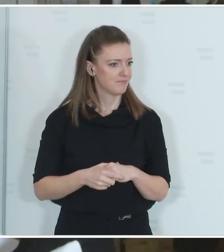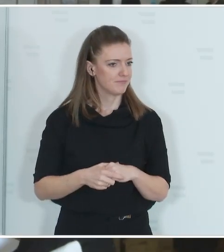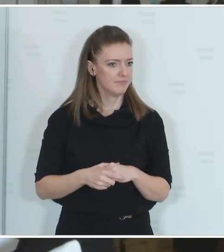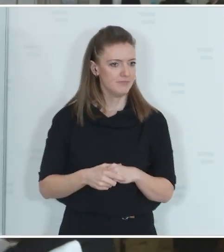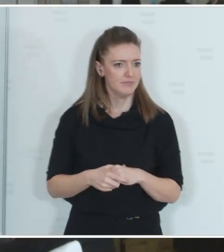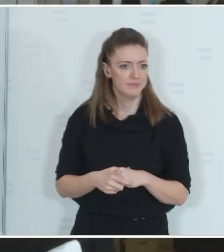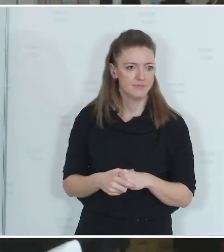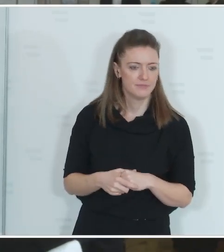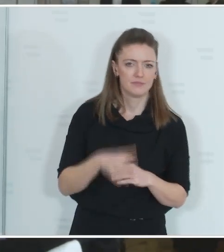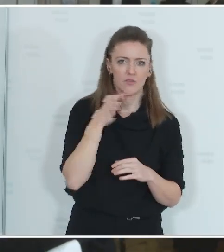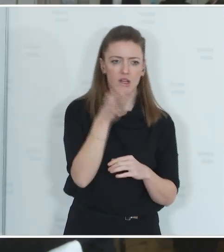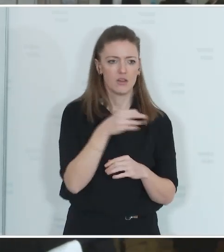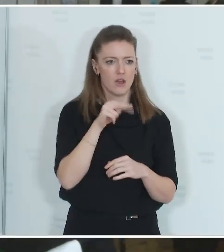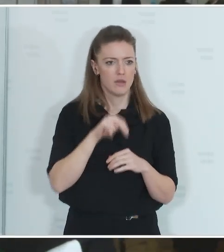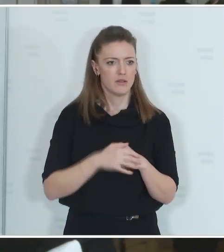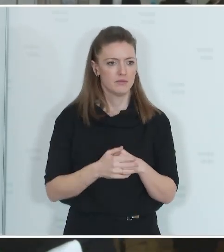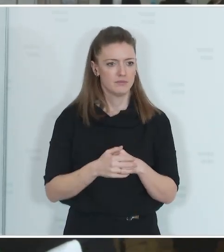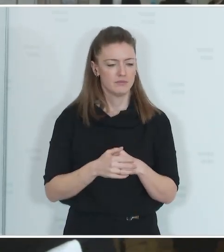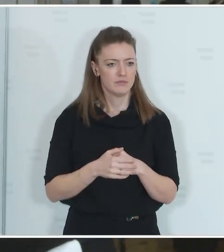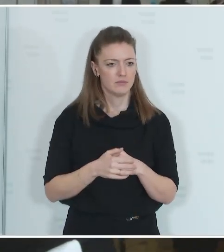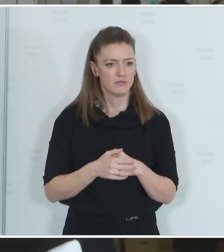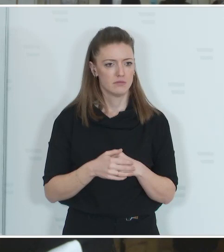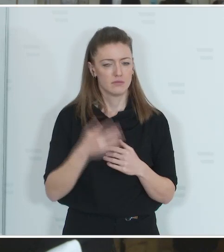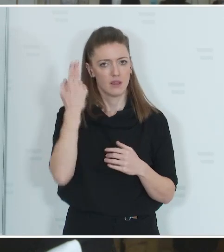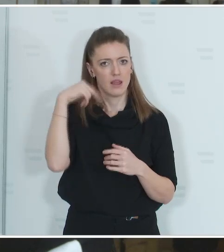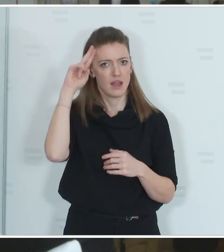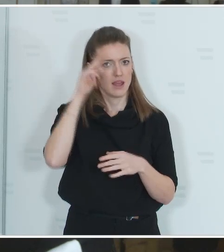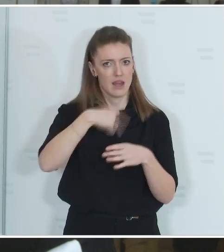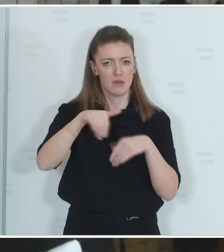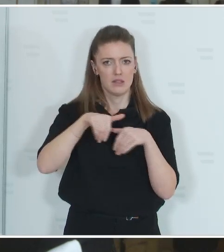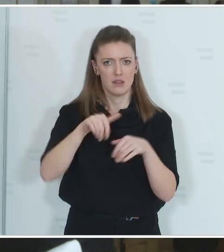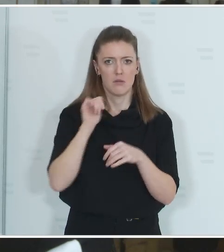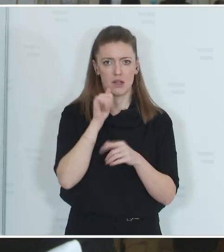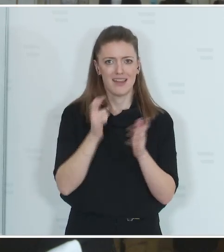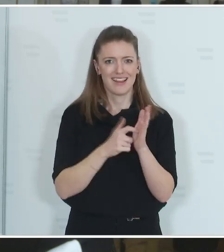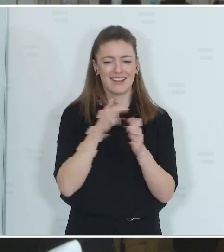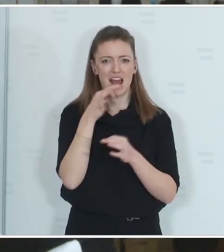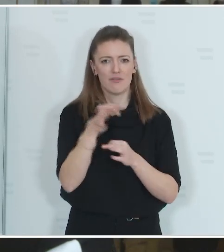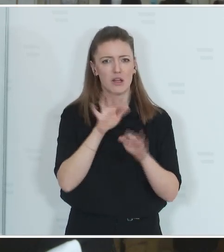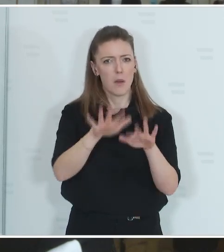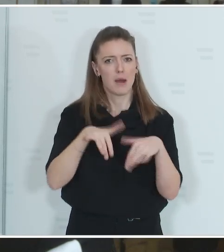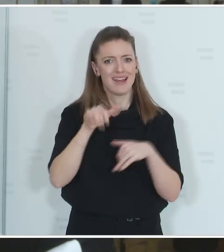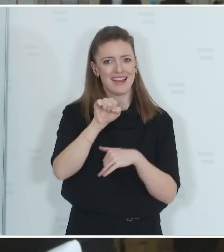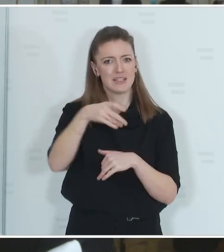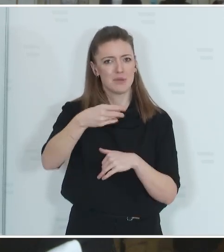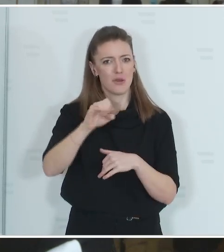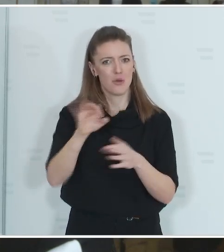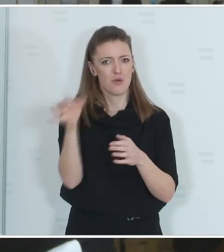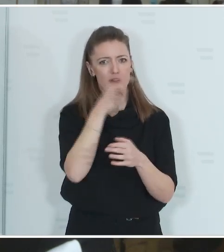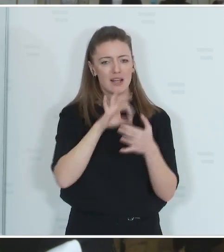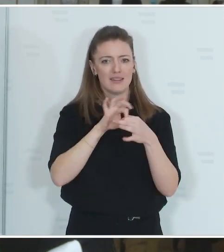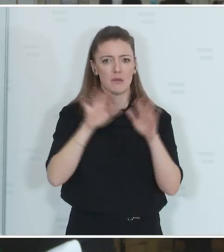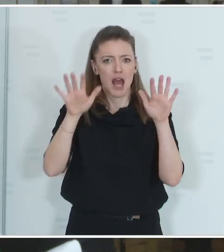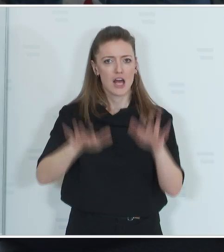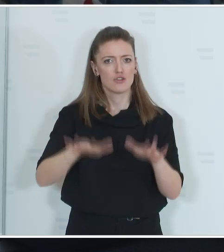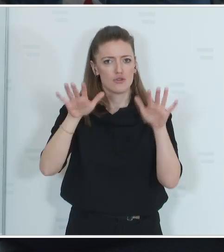Frage noch bei der Frau Neuhofer von Servus TV. An den Innenminister, Sie erwartet man eine dringliche Anfrage im Parlament von der SPÖ. Da geht es um das Thema Asyl.